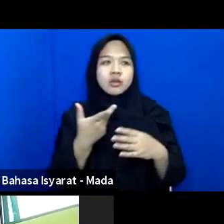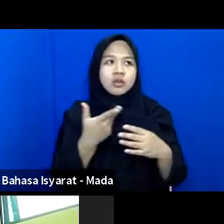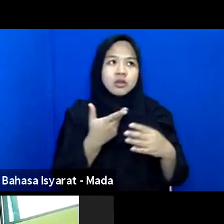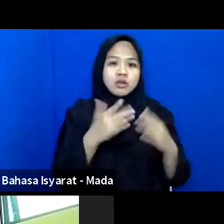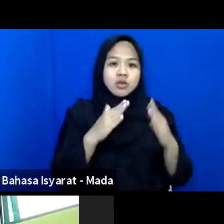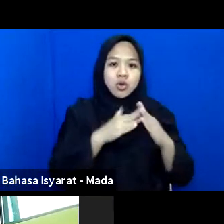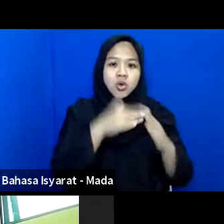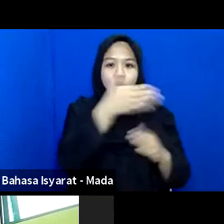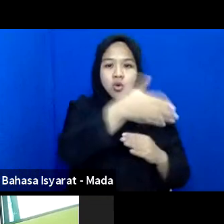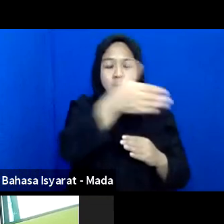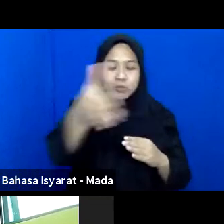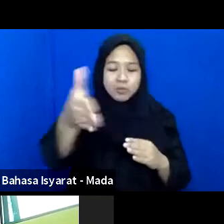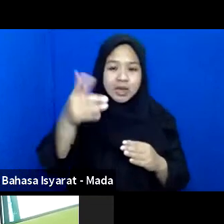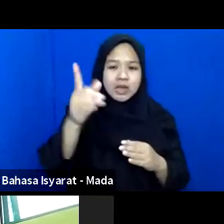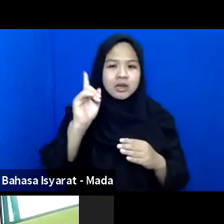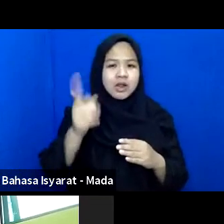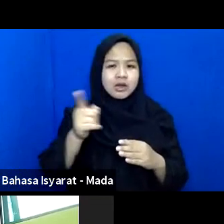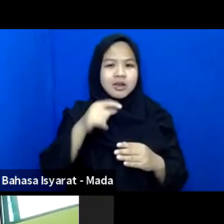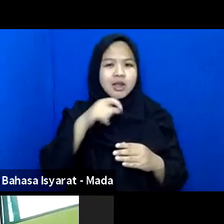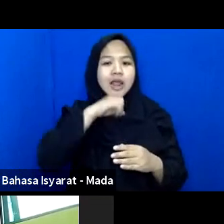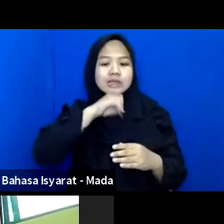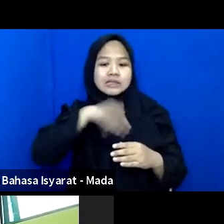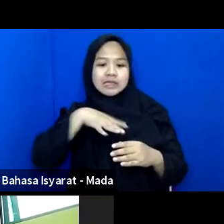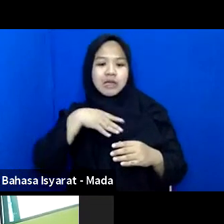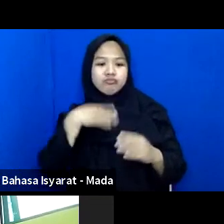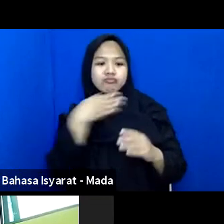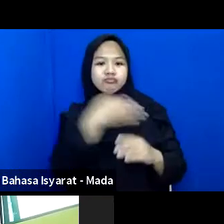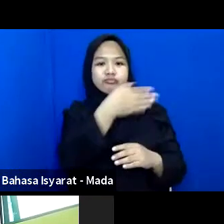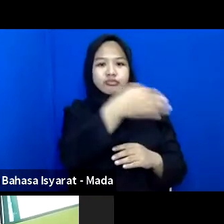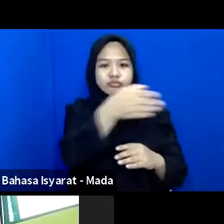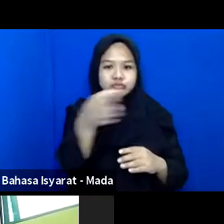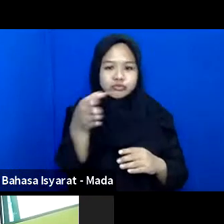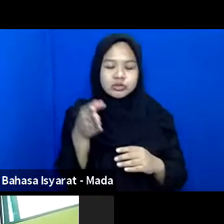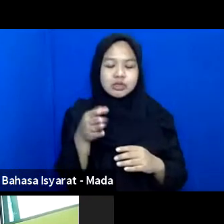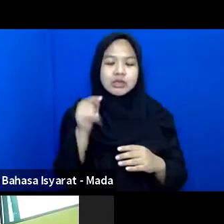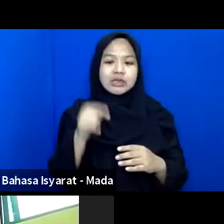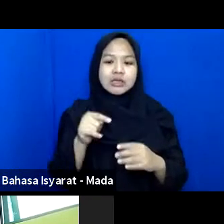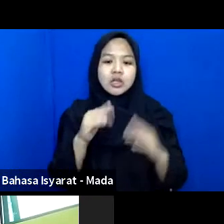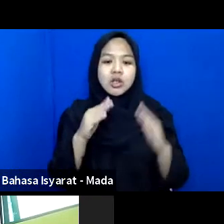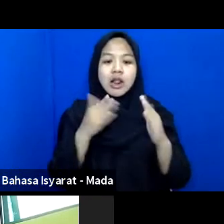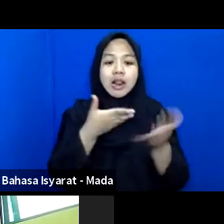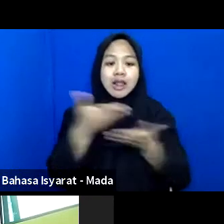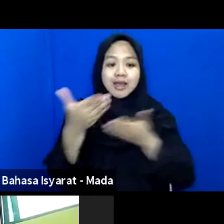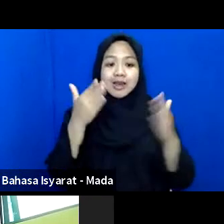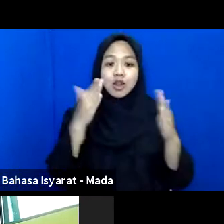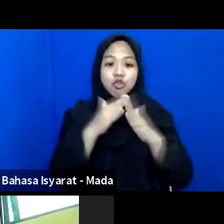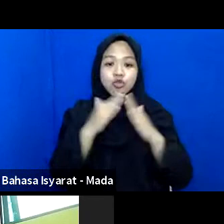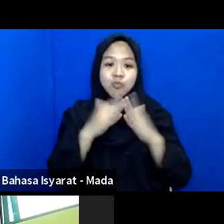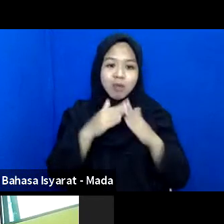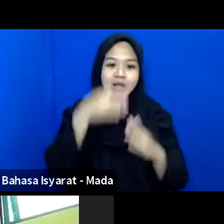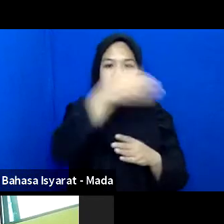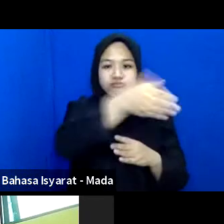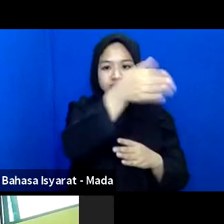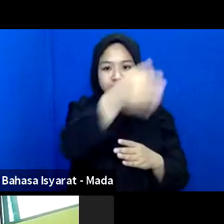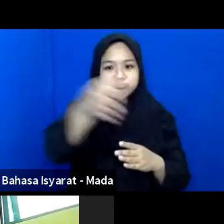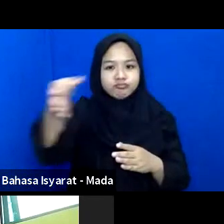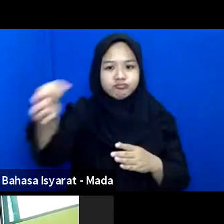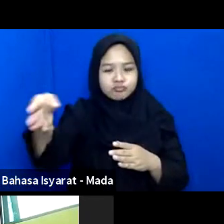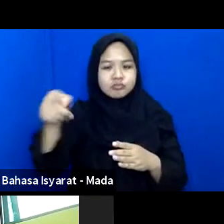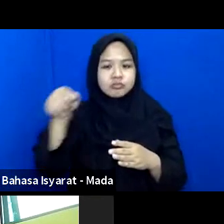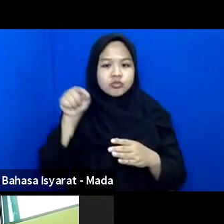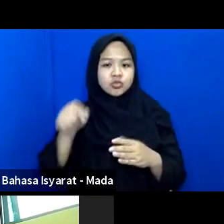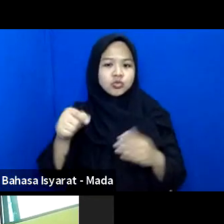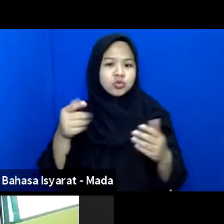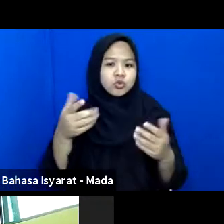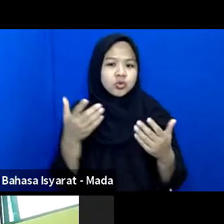Homecare Itu Sendiri Ada Yang Lansia Dan Ini Homecare Ini Kita Sudah Sudah